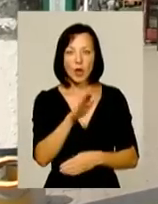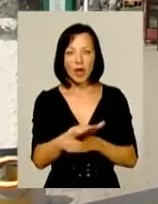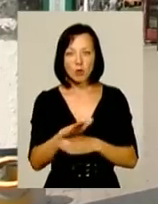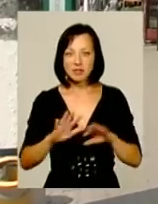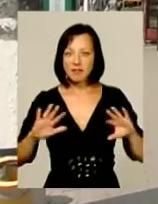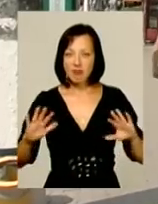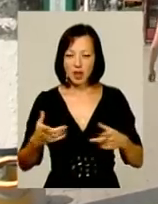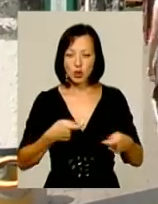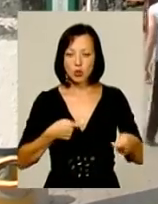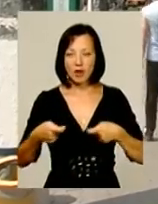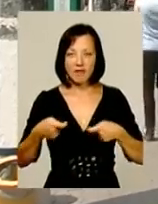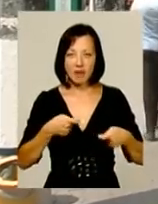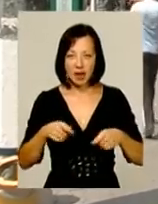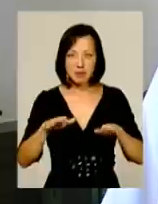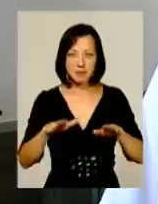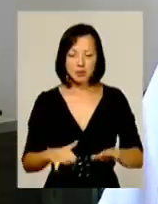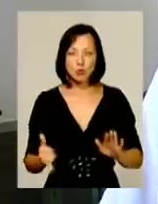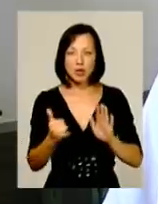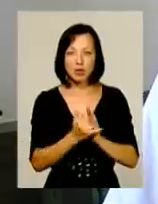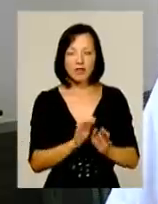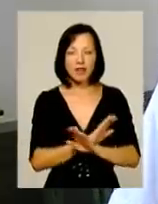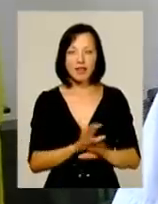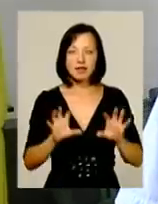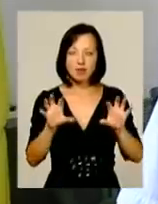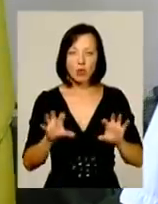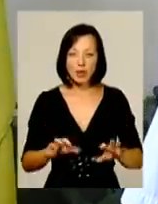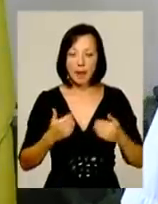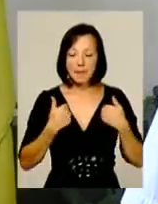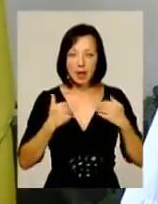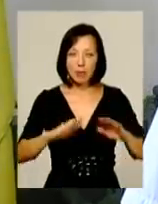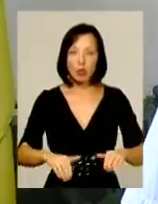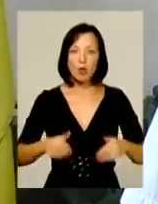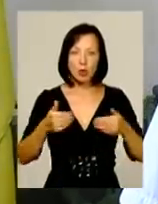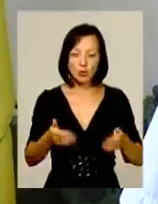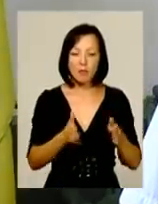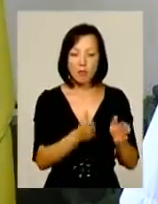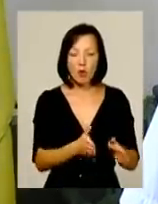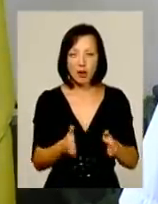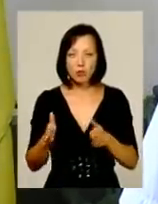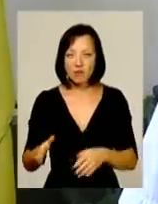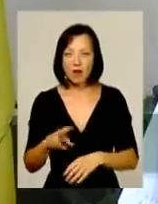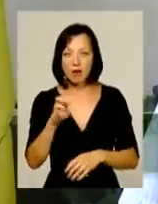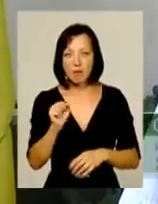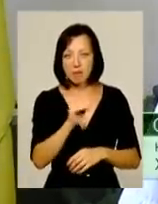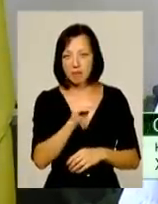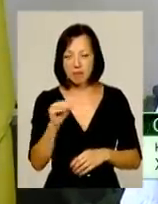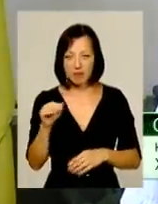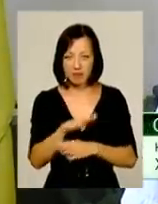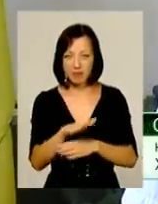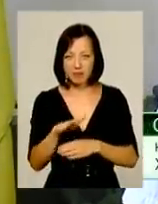у разі якщо торгівельна точка встановлена незаконно. Пропонуємо впорядкування пересування тимчасових споруд, а також існуючих